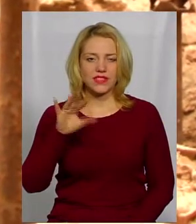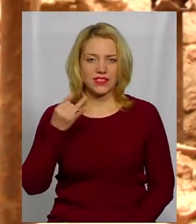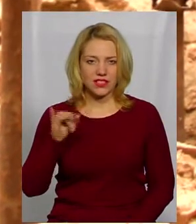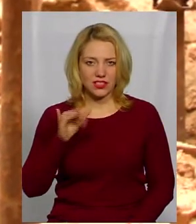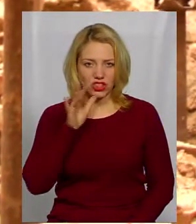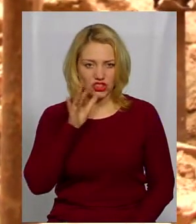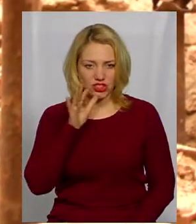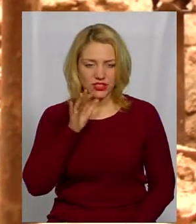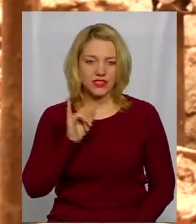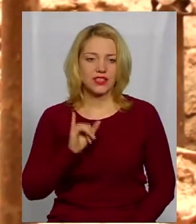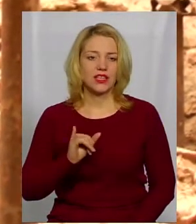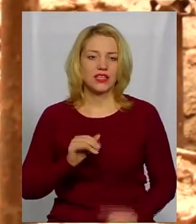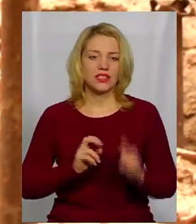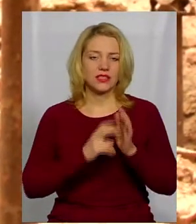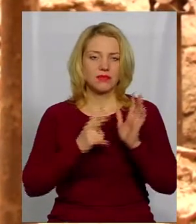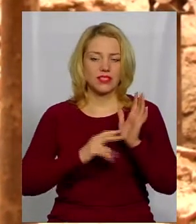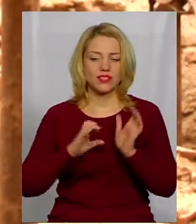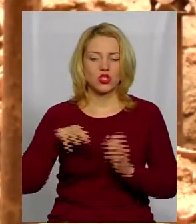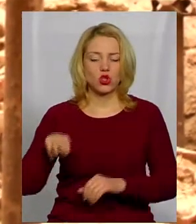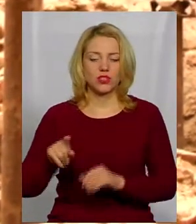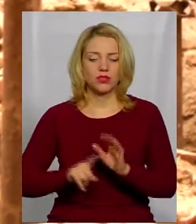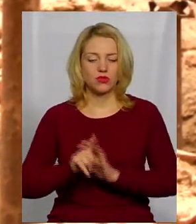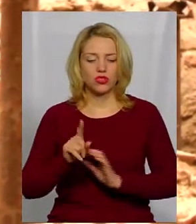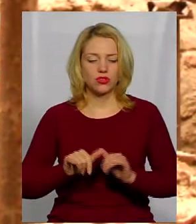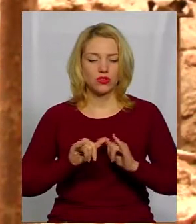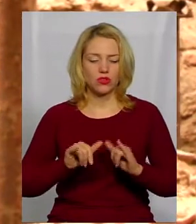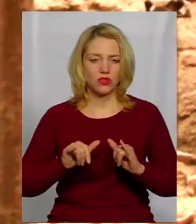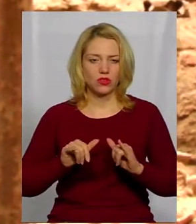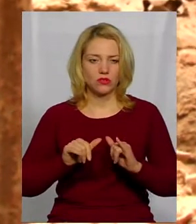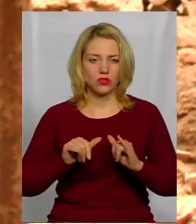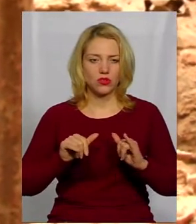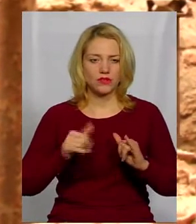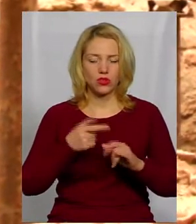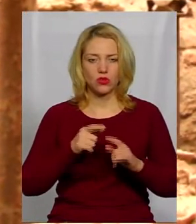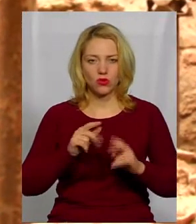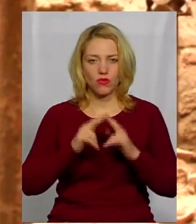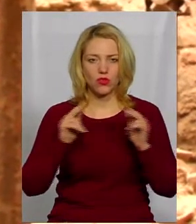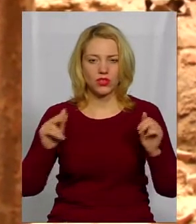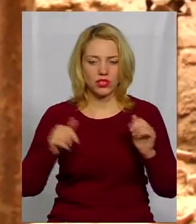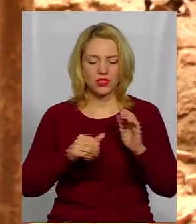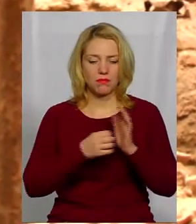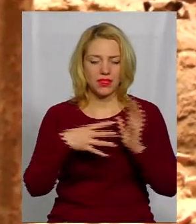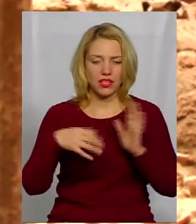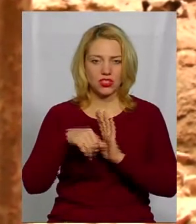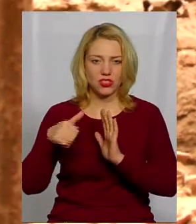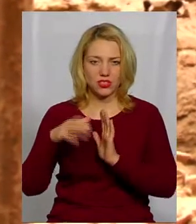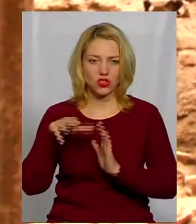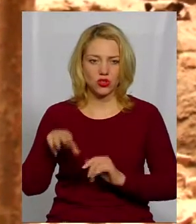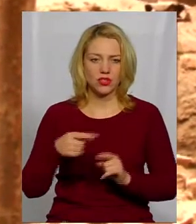початок розвитку фортеці 15-16-го сторіччя, він був саме з